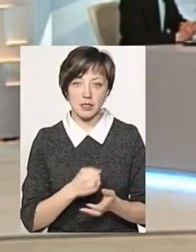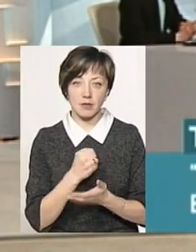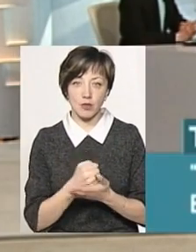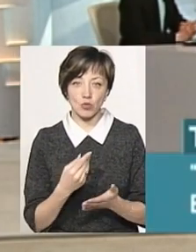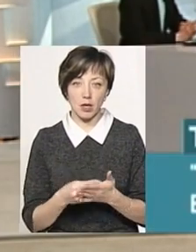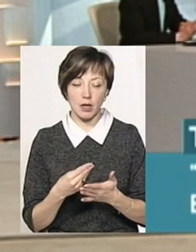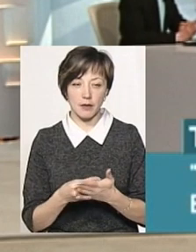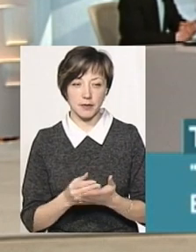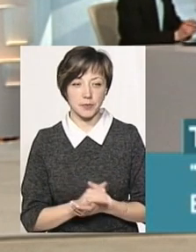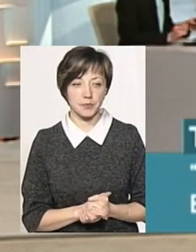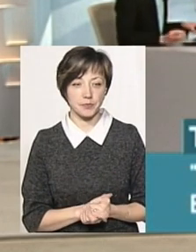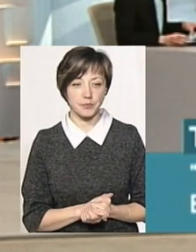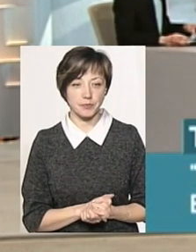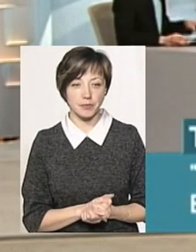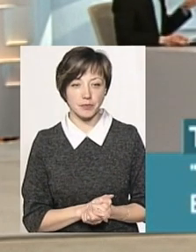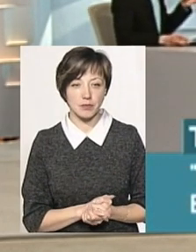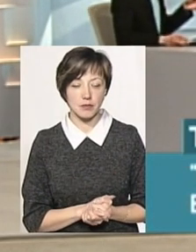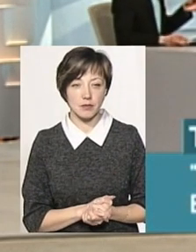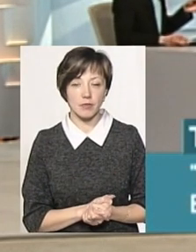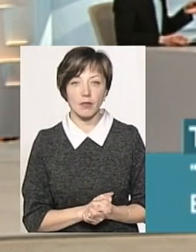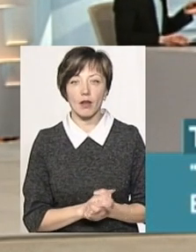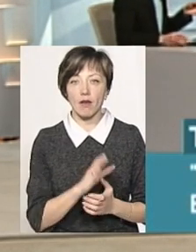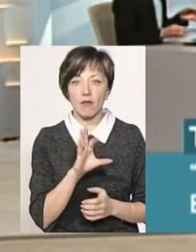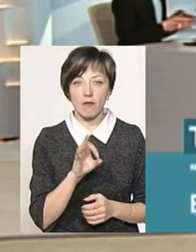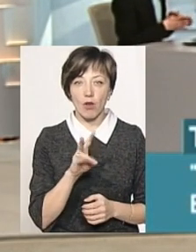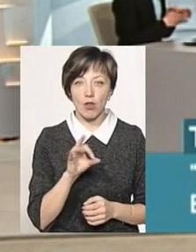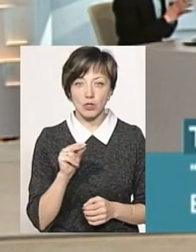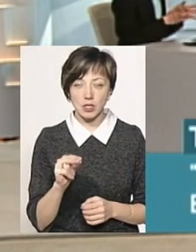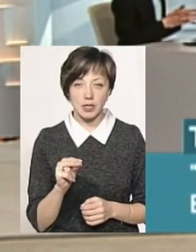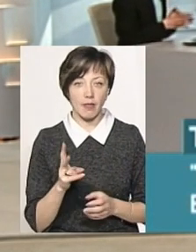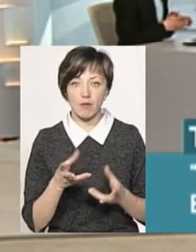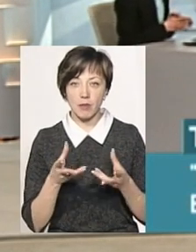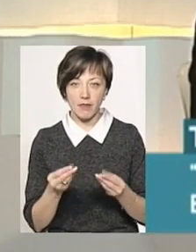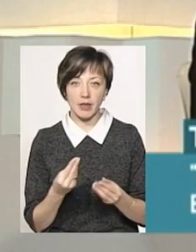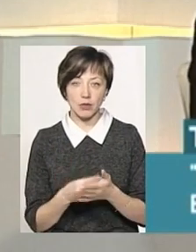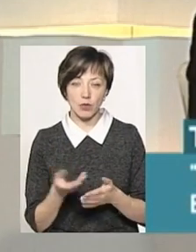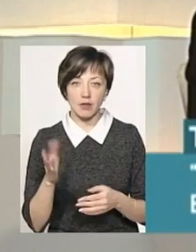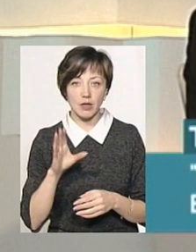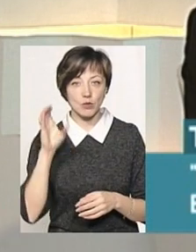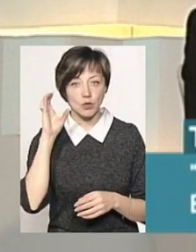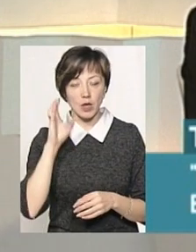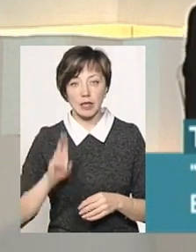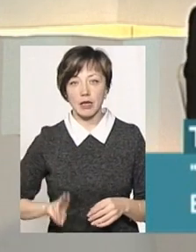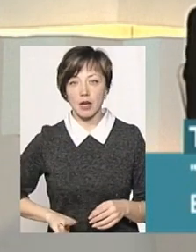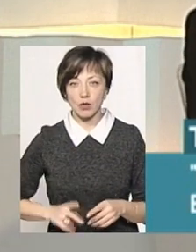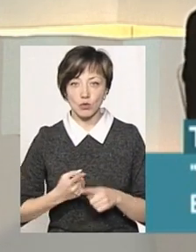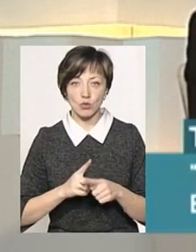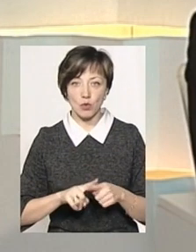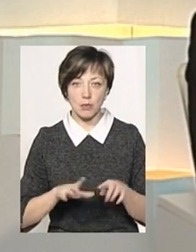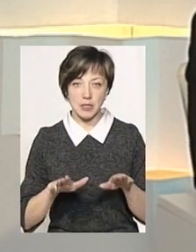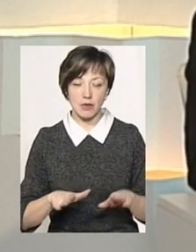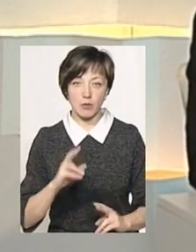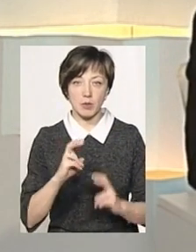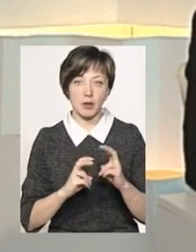затверджує тариф. В Волочиську НКРЄ не впливає на ціну. Давайте послухаємо директора цього